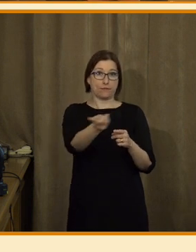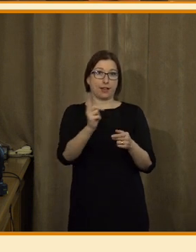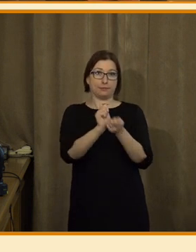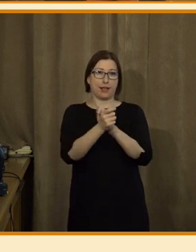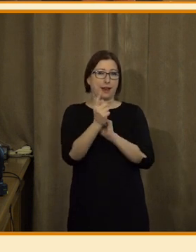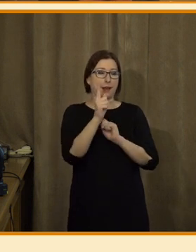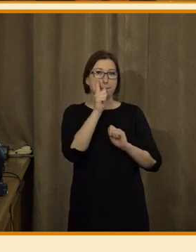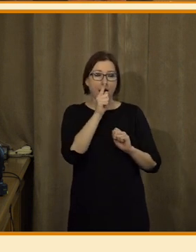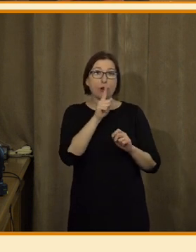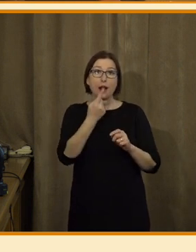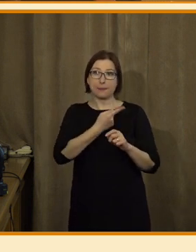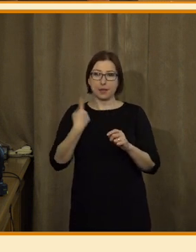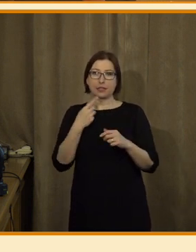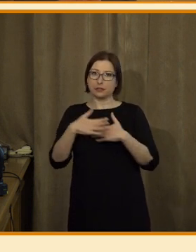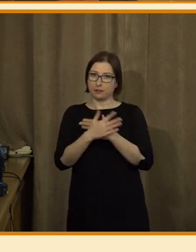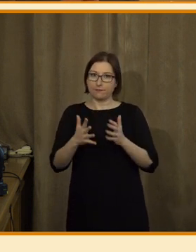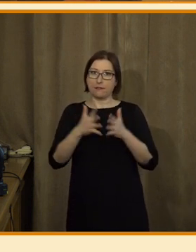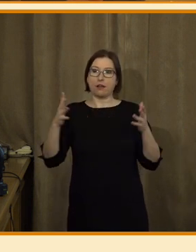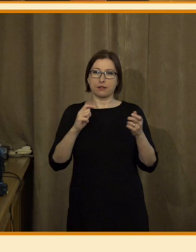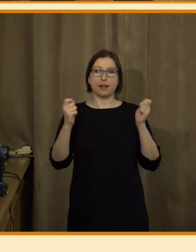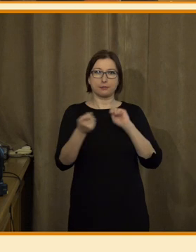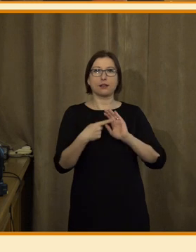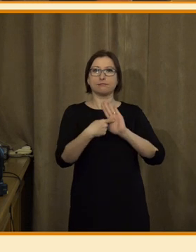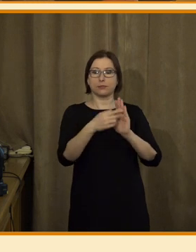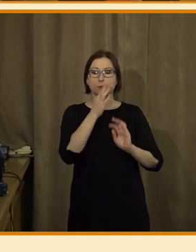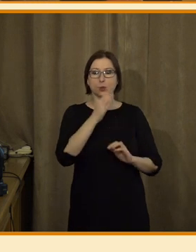je to obrovský skok. Poprosím jen o ukázku zase.